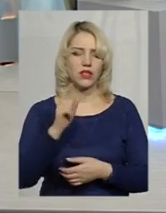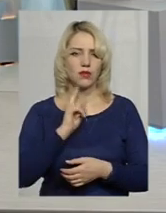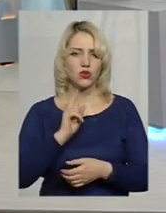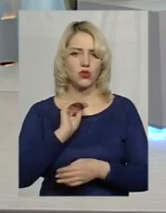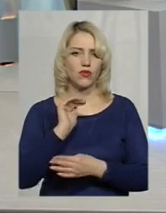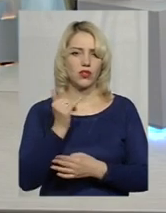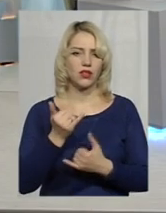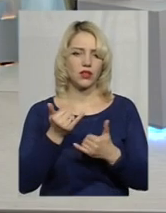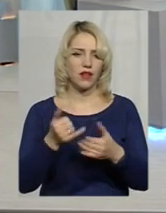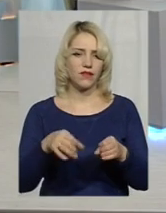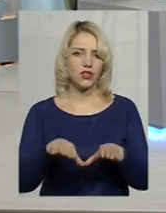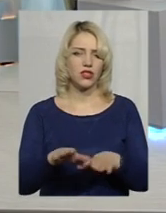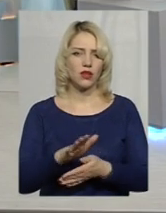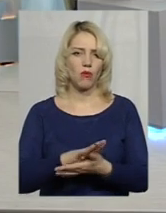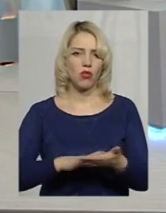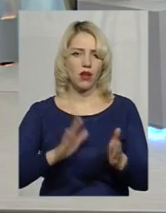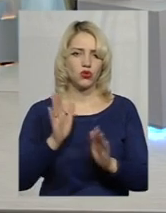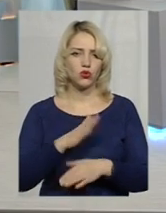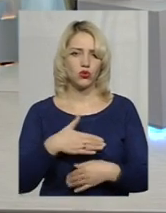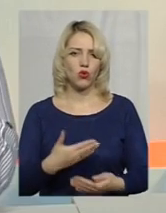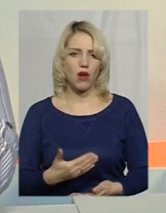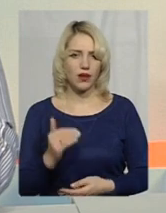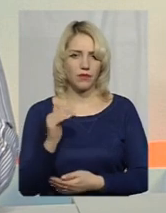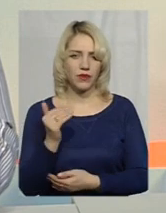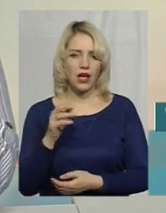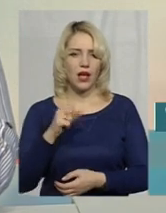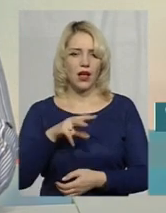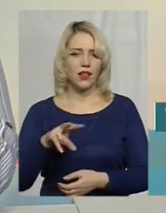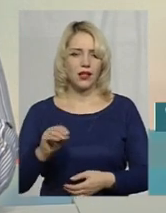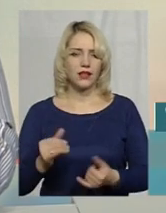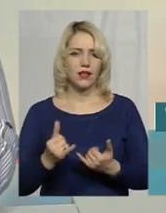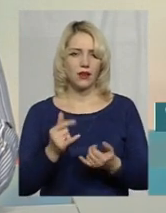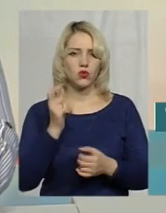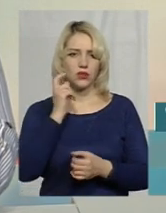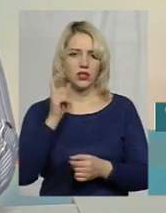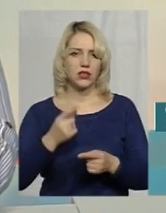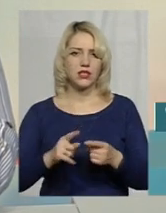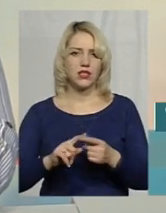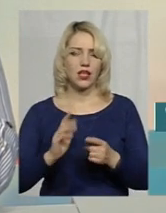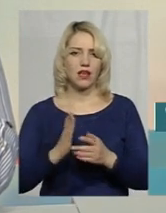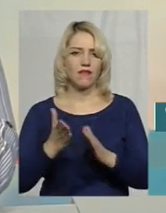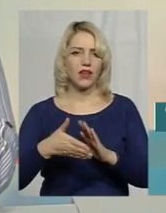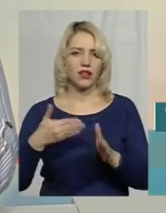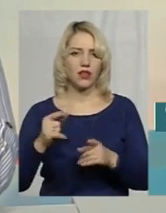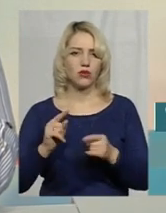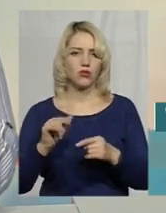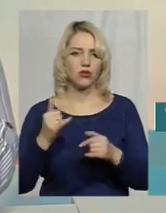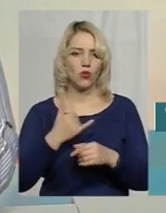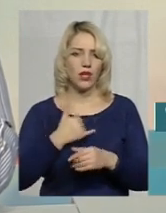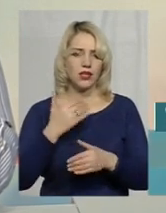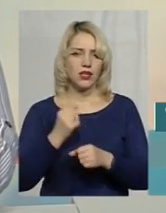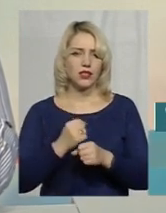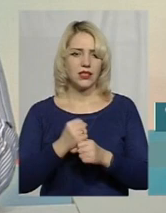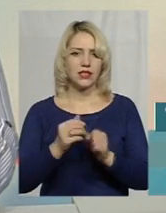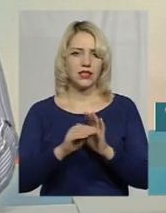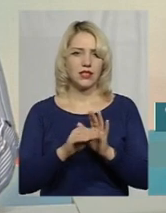для вирішення подальшої долі. Але для України цей певний виклик, тому що у нас діє вже система